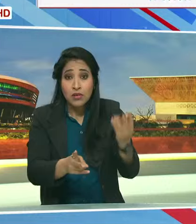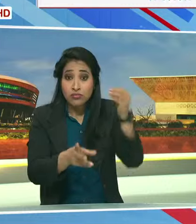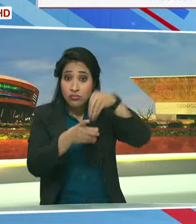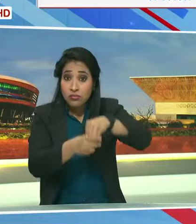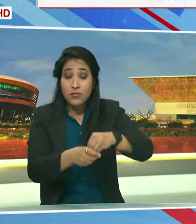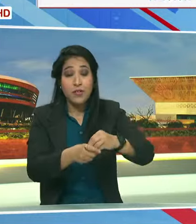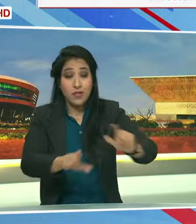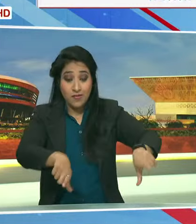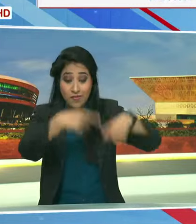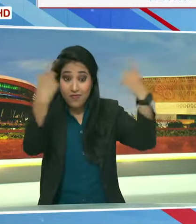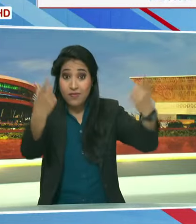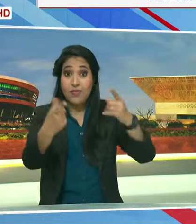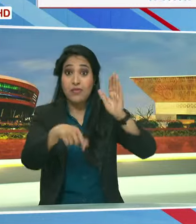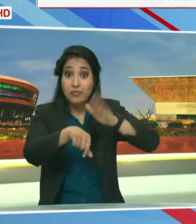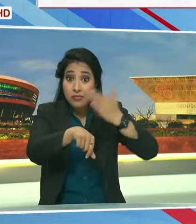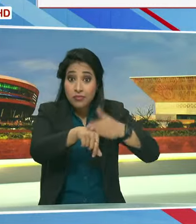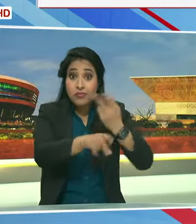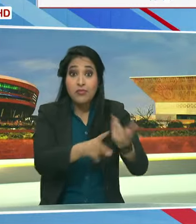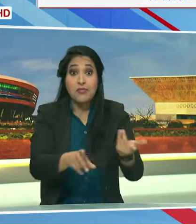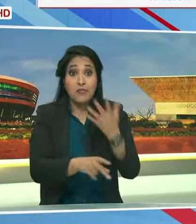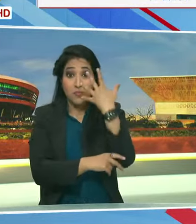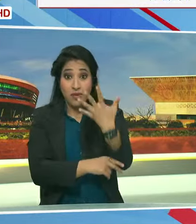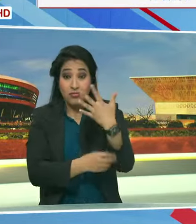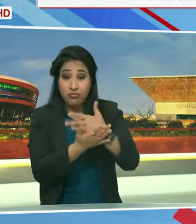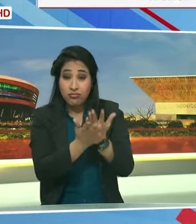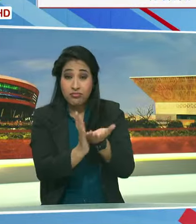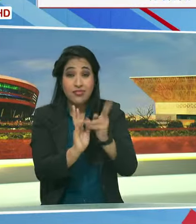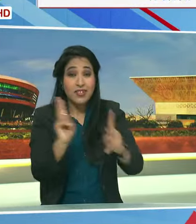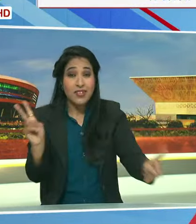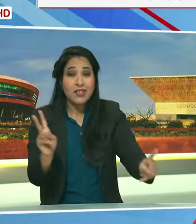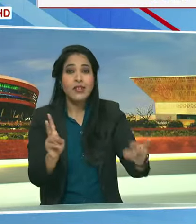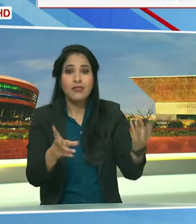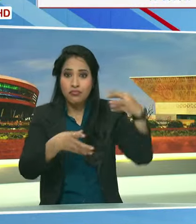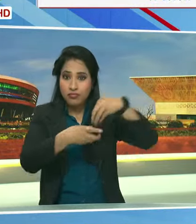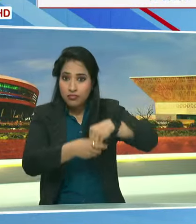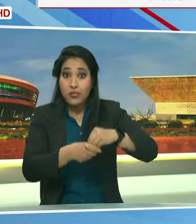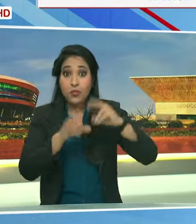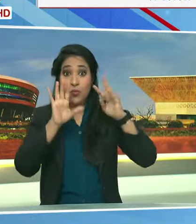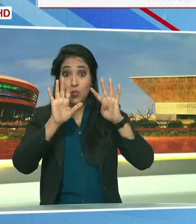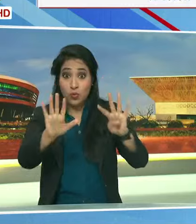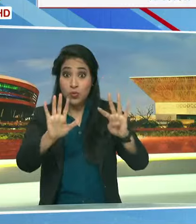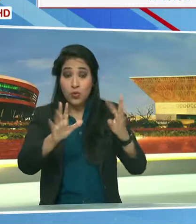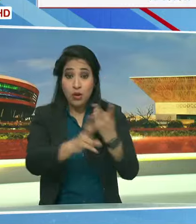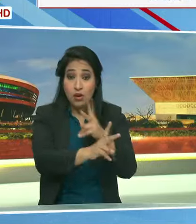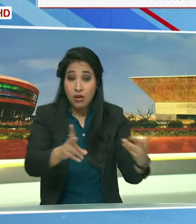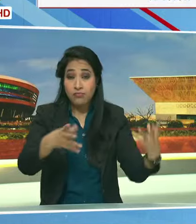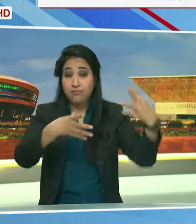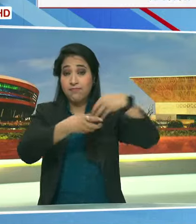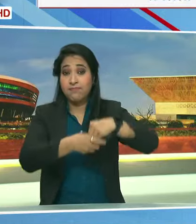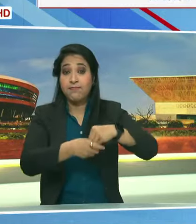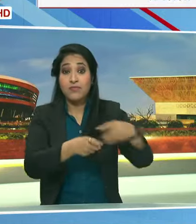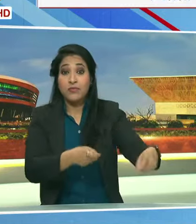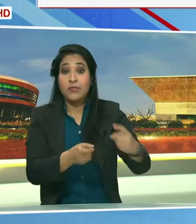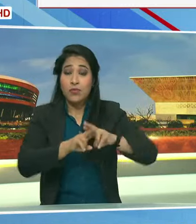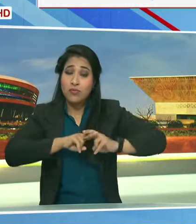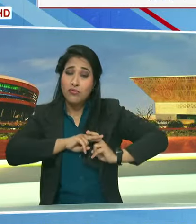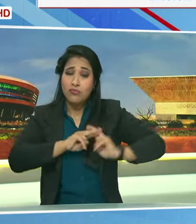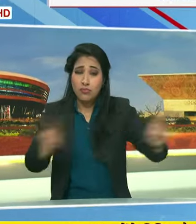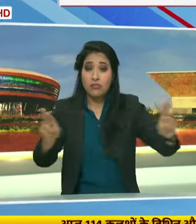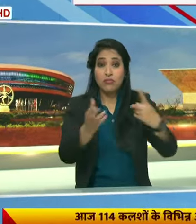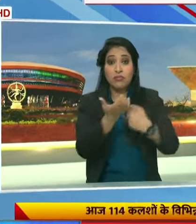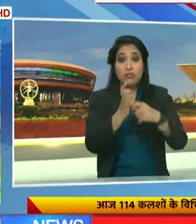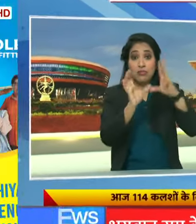व्रिक्ष के पत्ते, पंचरत्न, नवरत्न इनकों समावेशिट किया गया, इस बीच पूरी राम